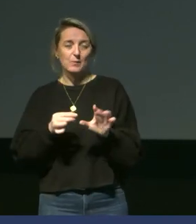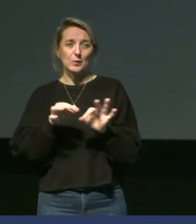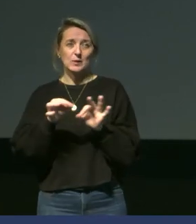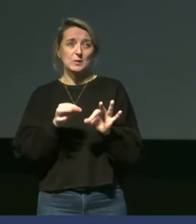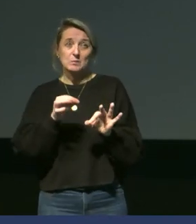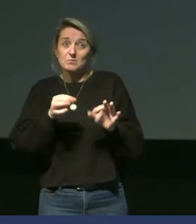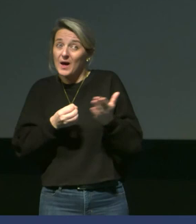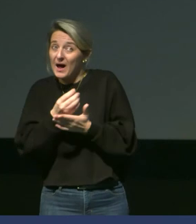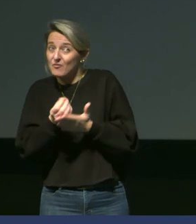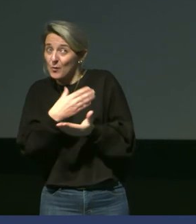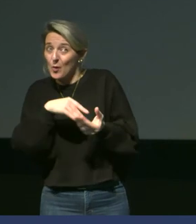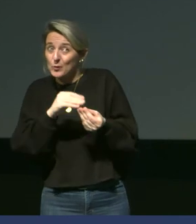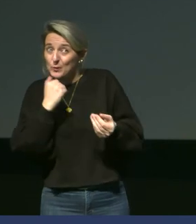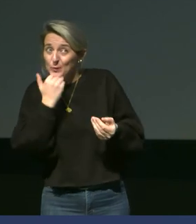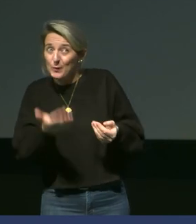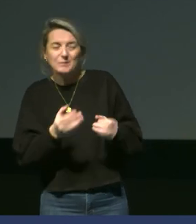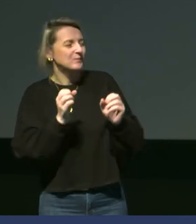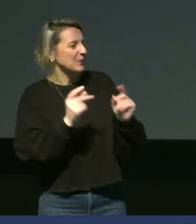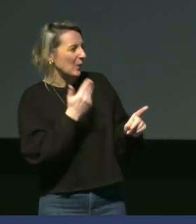plus d'informations sur ces espèces tropiques.